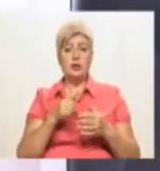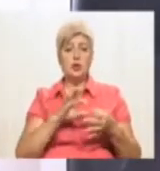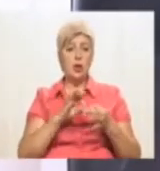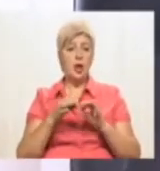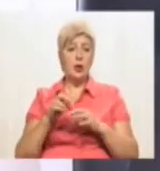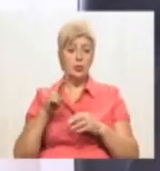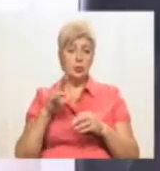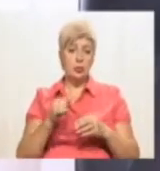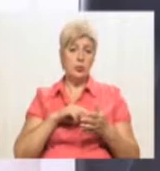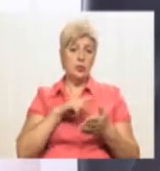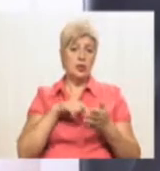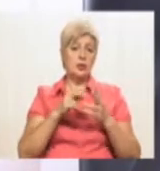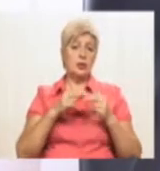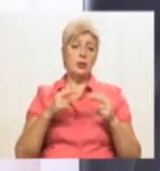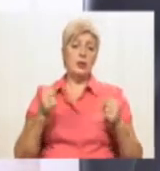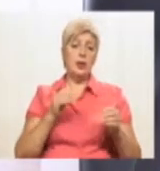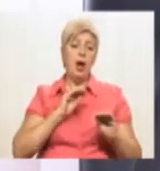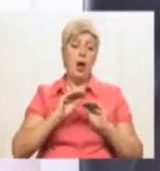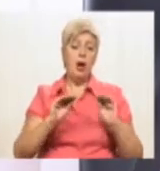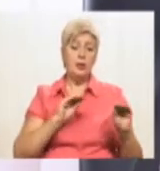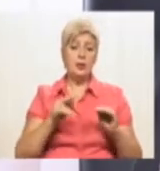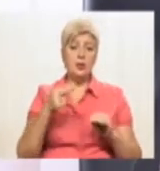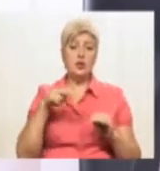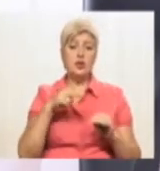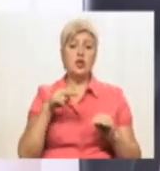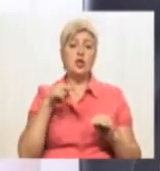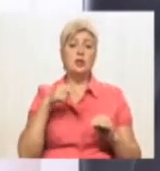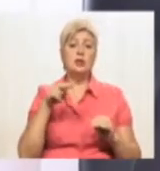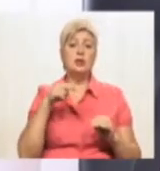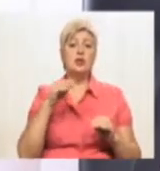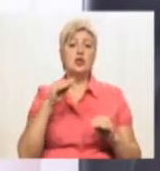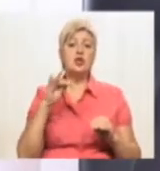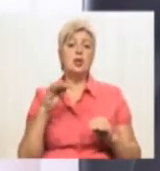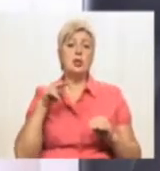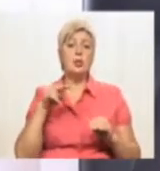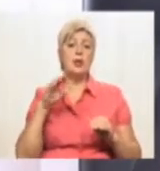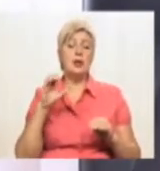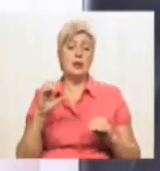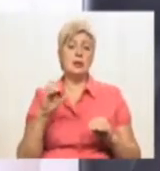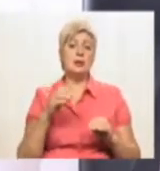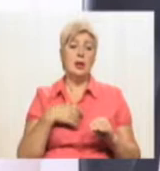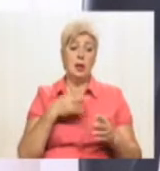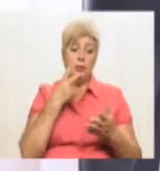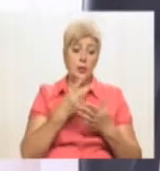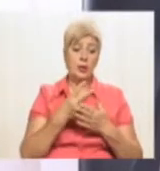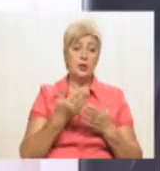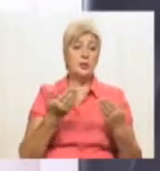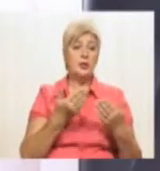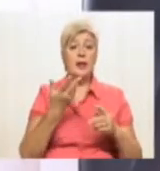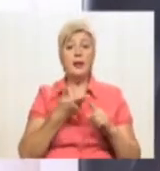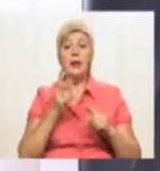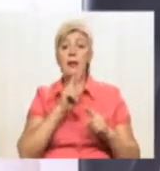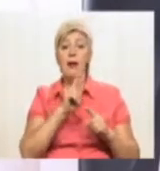міста Дніпра, обладнані GPS-датчиками. Тобто ми бачимо, де яка машина